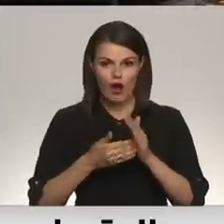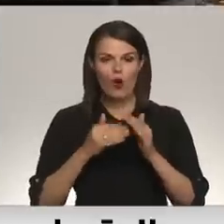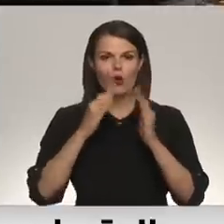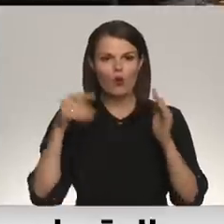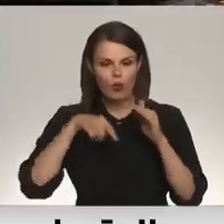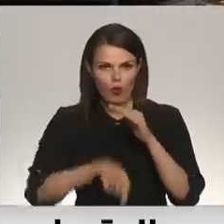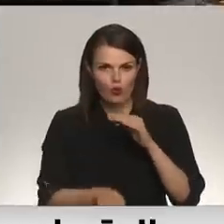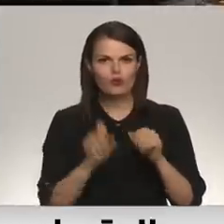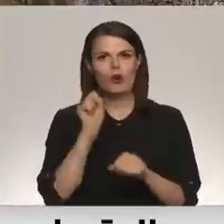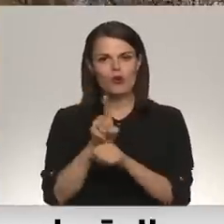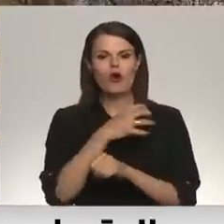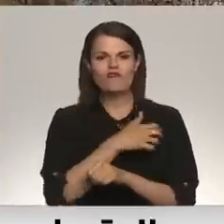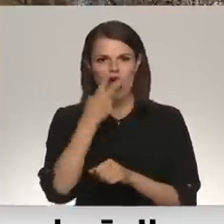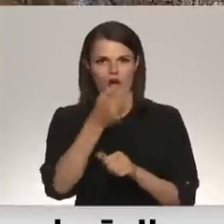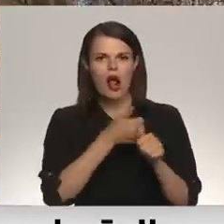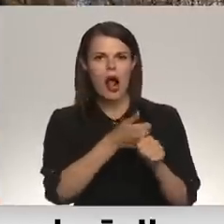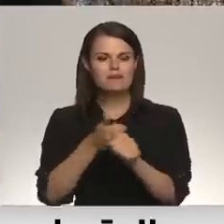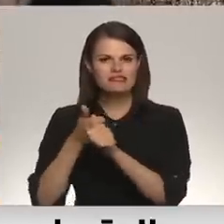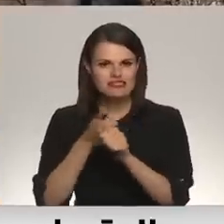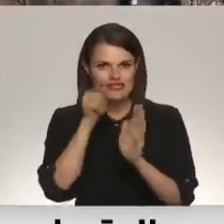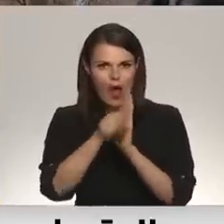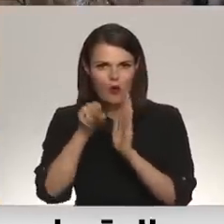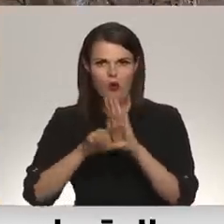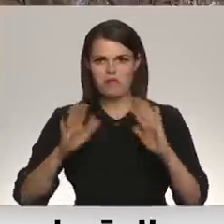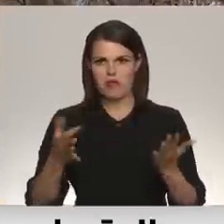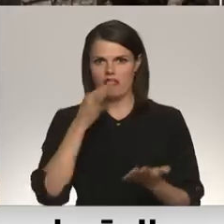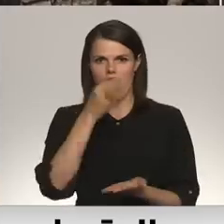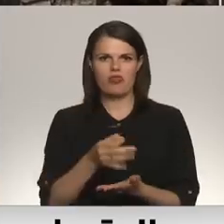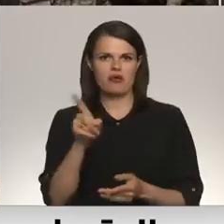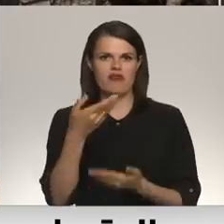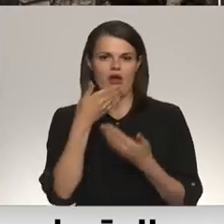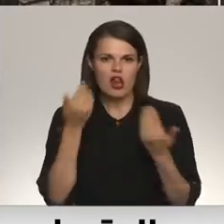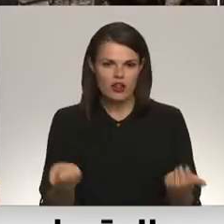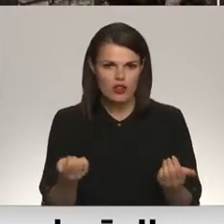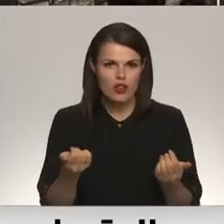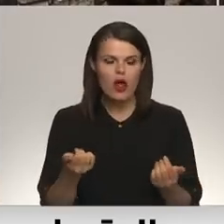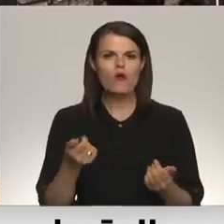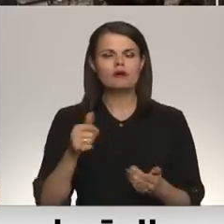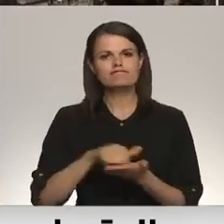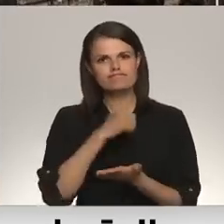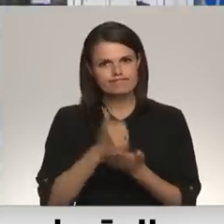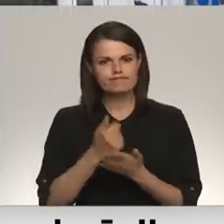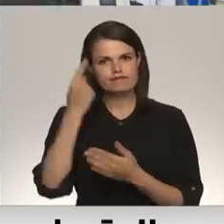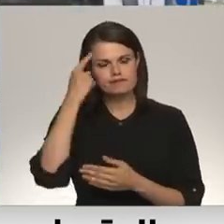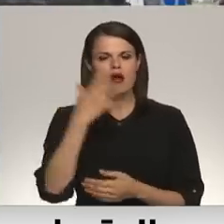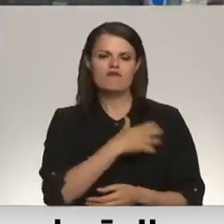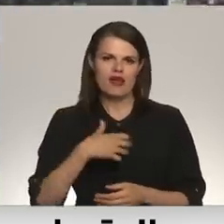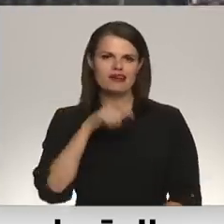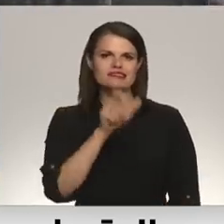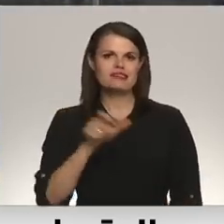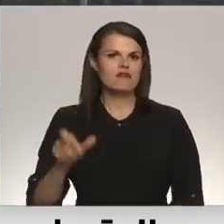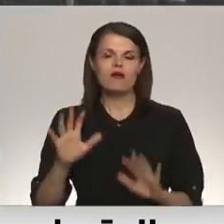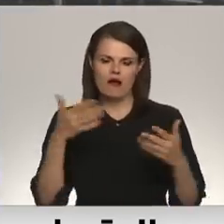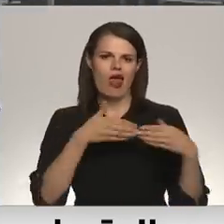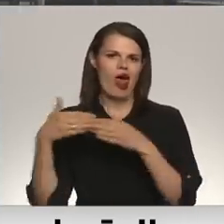apsekot, bet atbildes aizvien gaida. Militāras krīzes gadījumā uzsvers plānā likt uz iedzīvotāju evakuāciju.